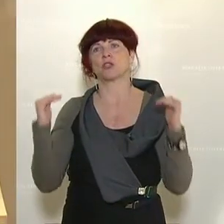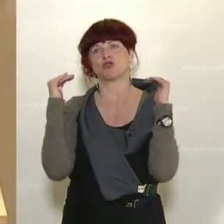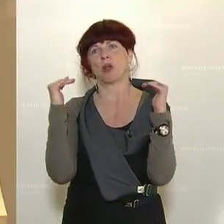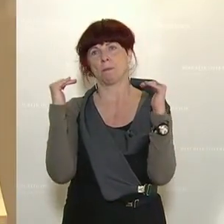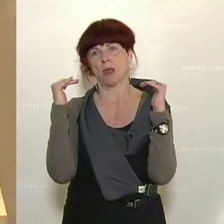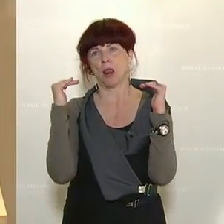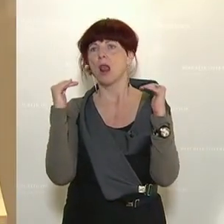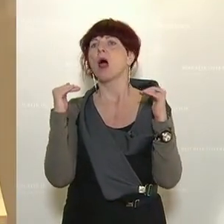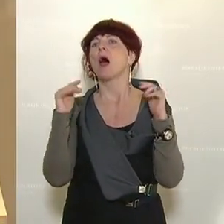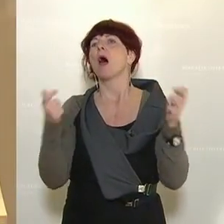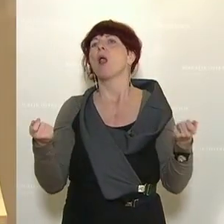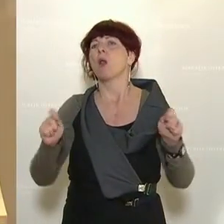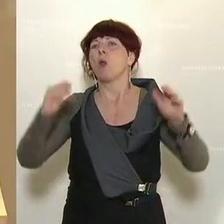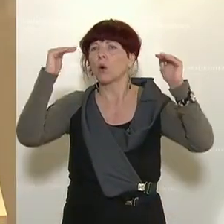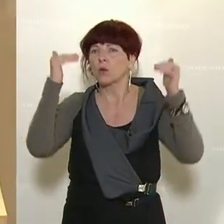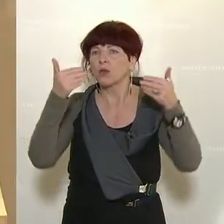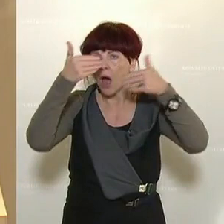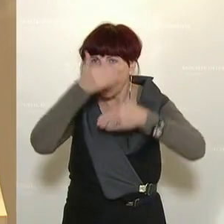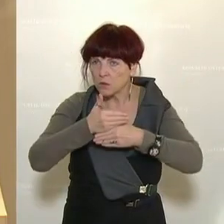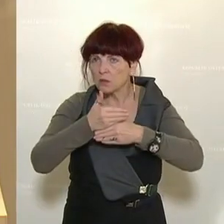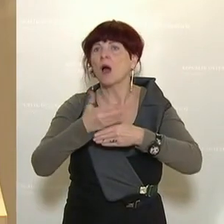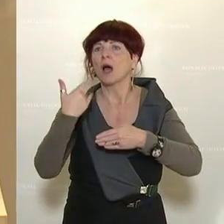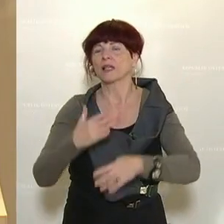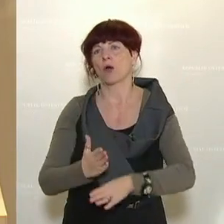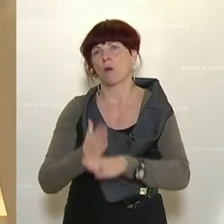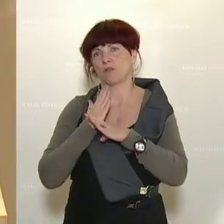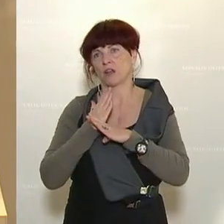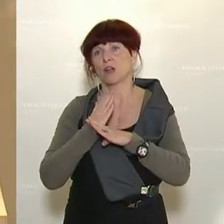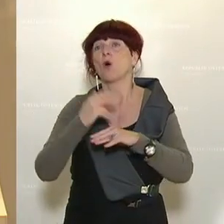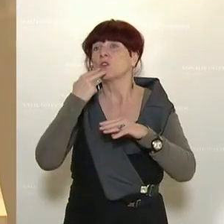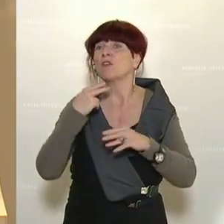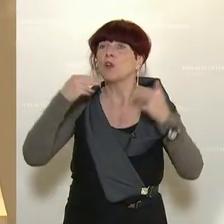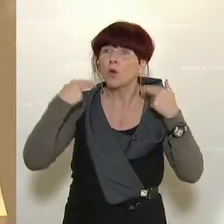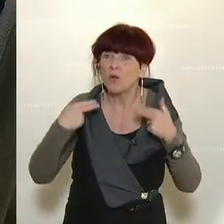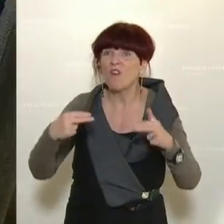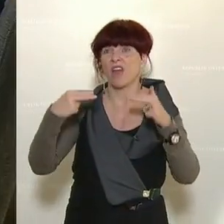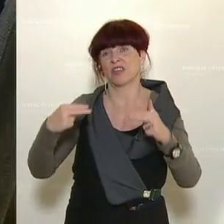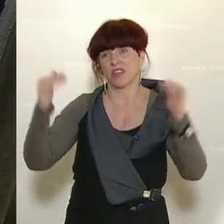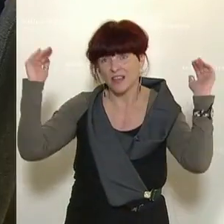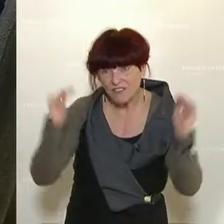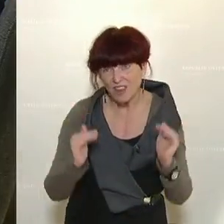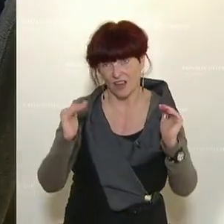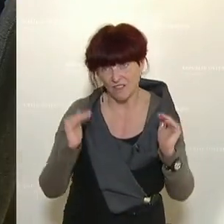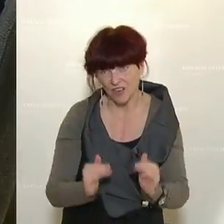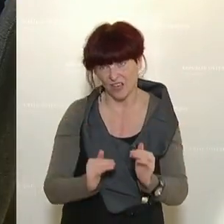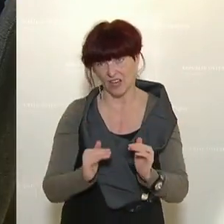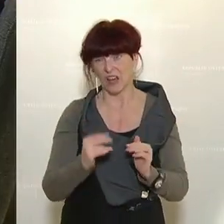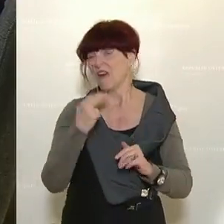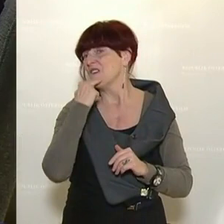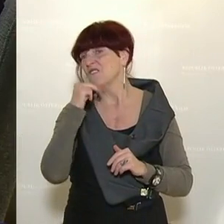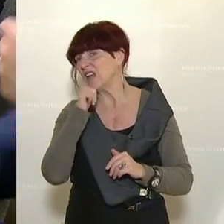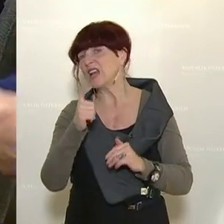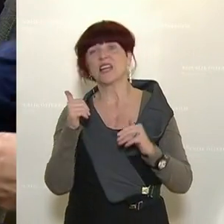hat geholfen. Und dort, wo wir uns hinbewegen wollen, ist ein weiteres Senken der Zahlen. Wir wollen dieses System nicht bis zum Letzten